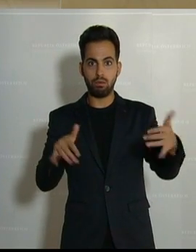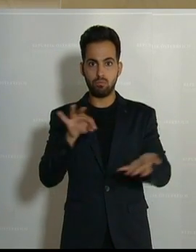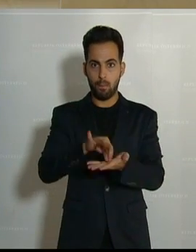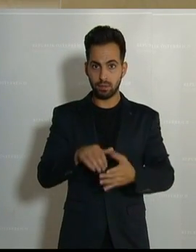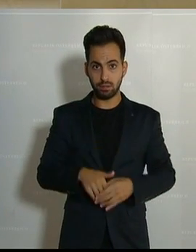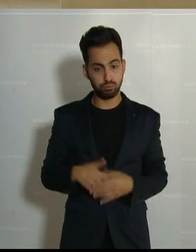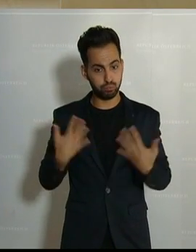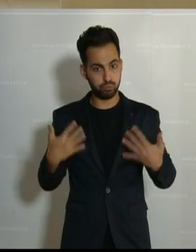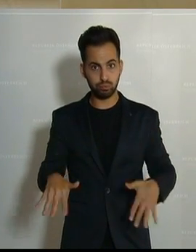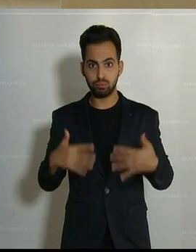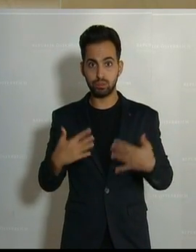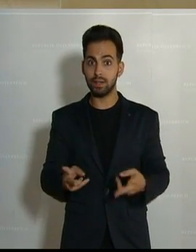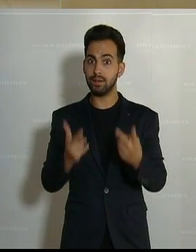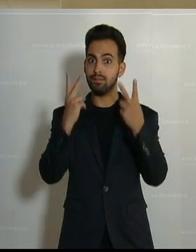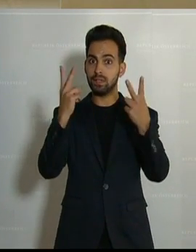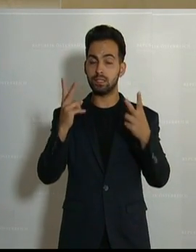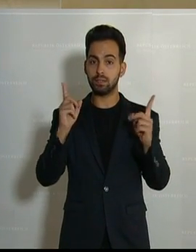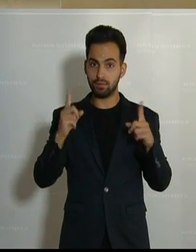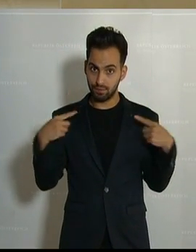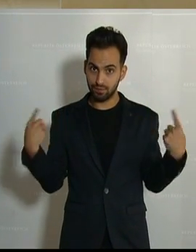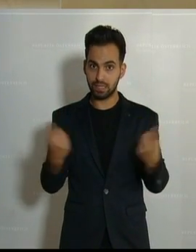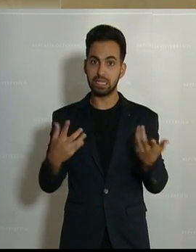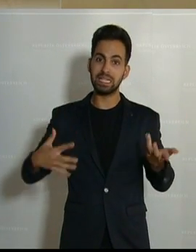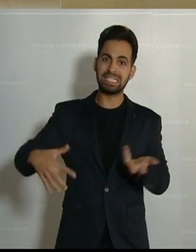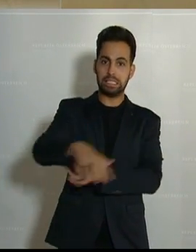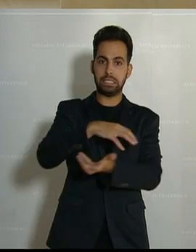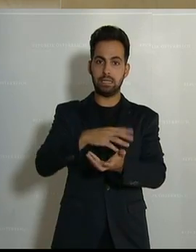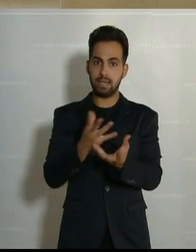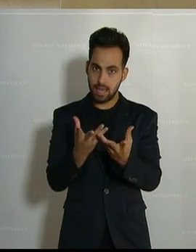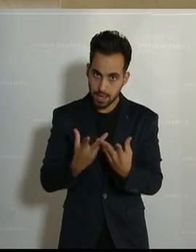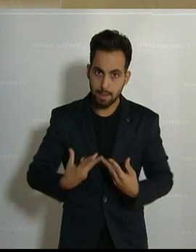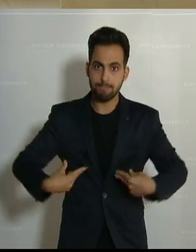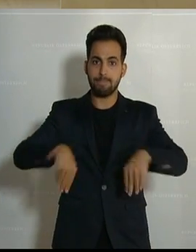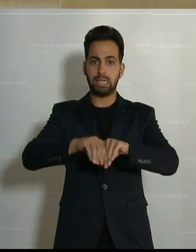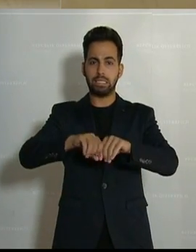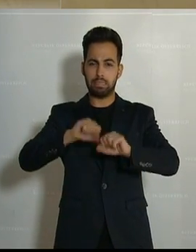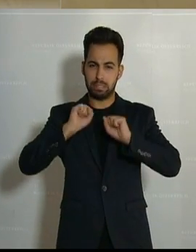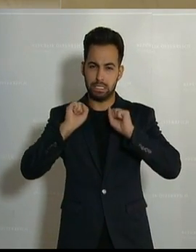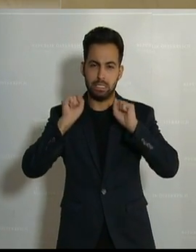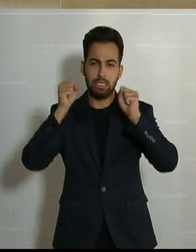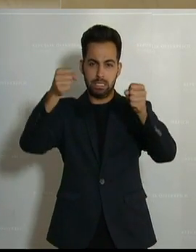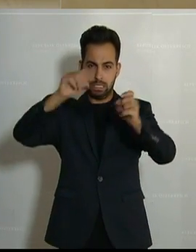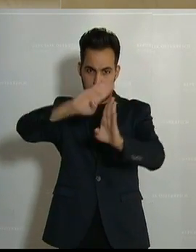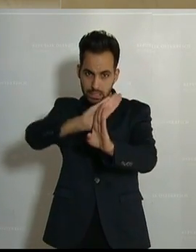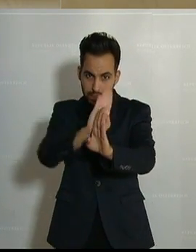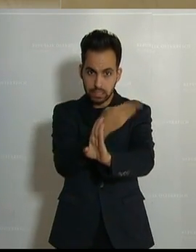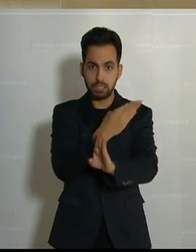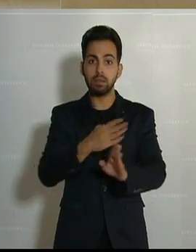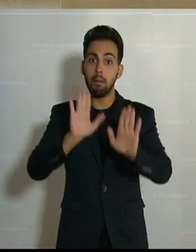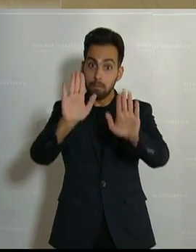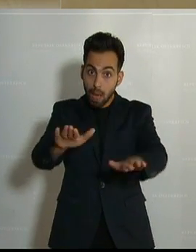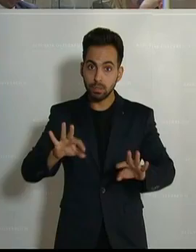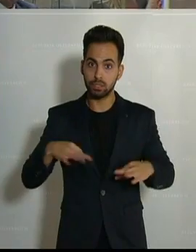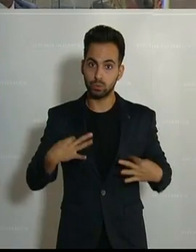Es ist ganz wichtig, dass wir diese Krise gemeinsam bestehen und bewältigen. Bleiben Sie